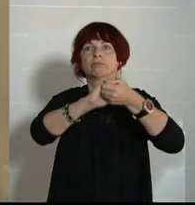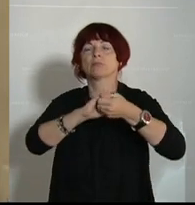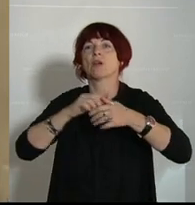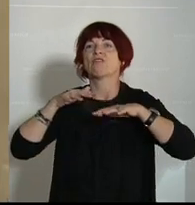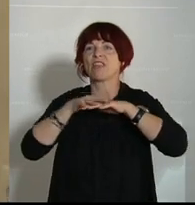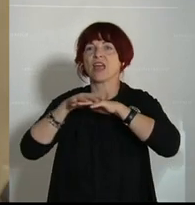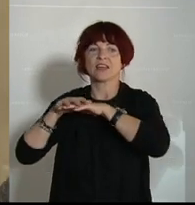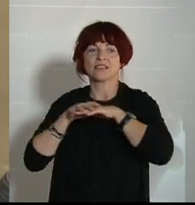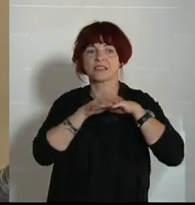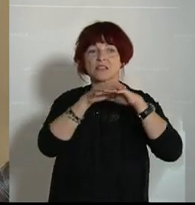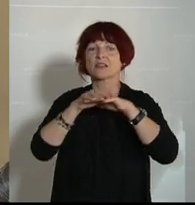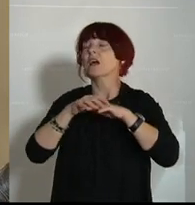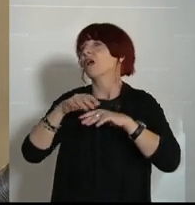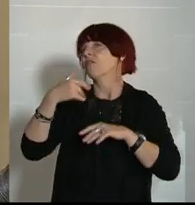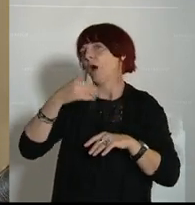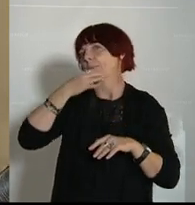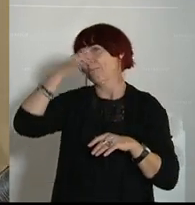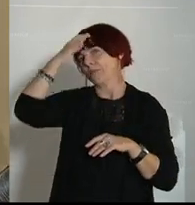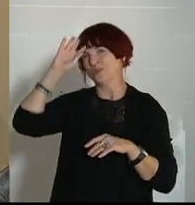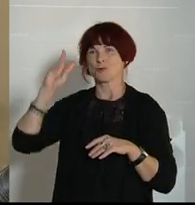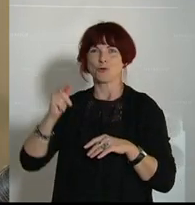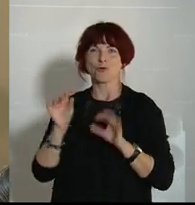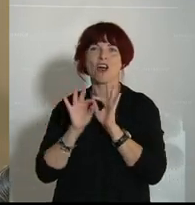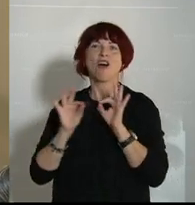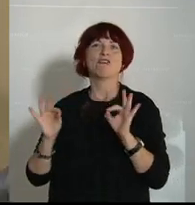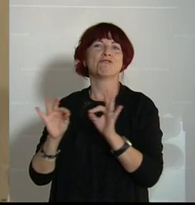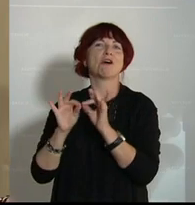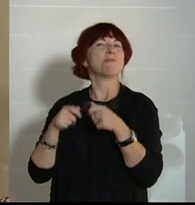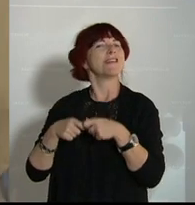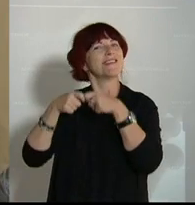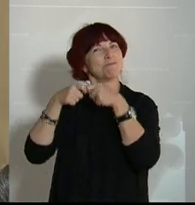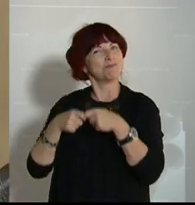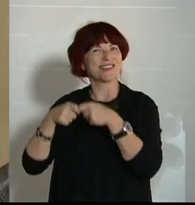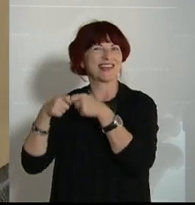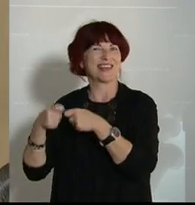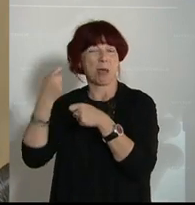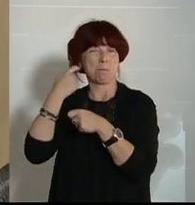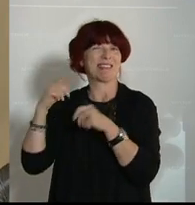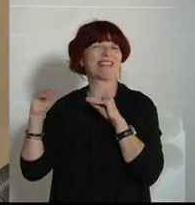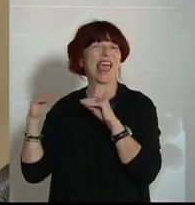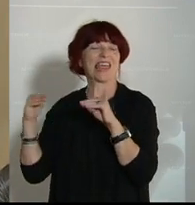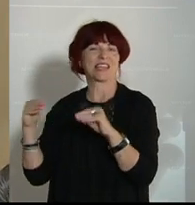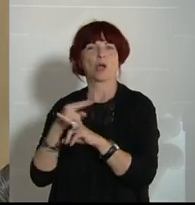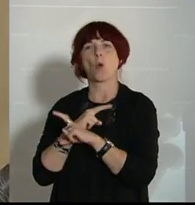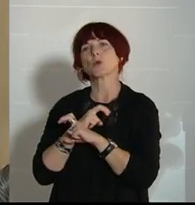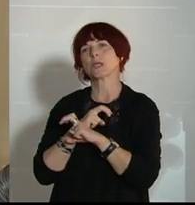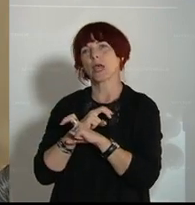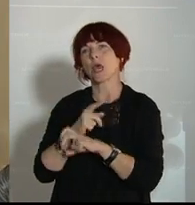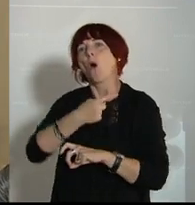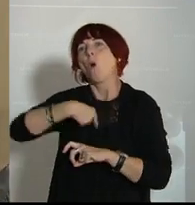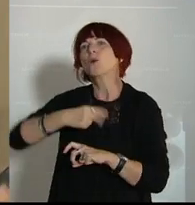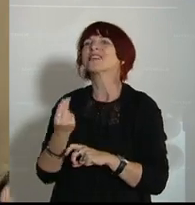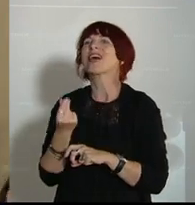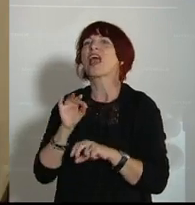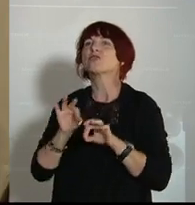herzig ist vom Familienmitglied, das ist wahrscheinlich der echte Österreicher oder die echte Österreicherin und der Nachbar und unser Geld für unsere Leute.